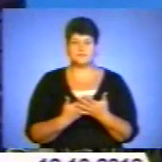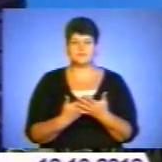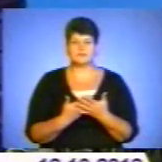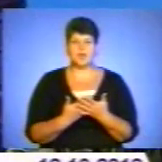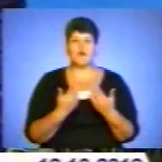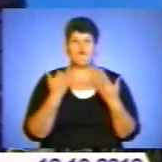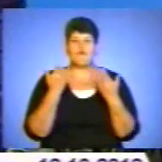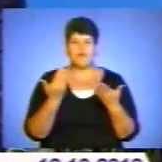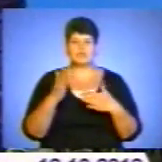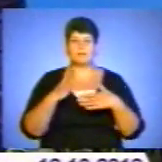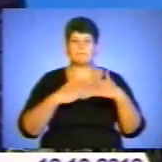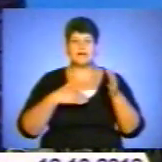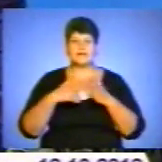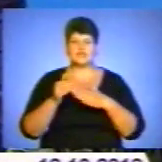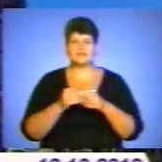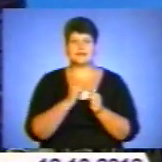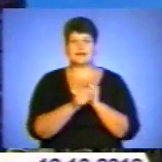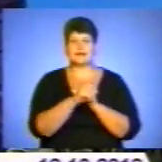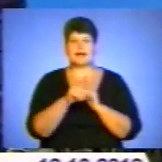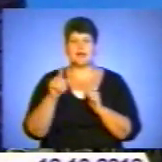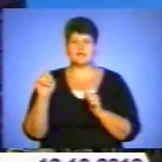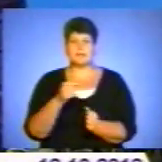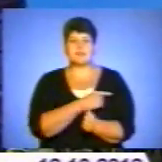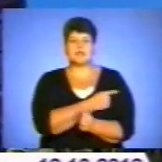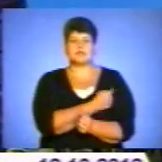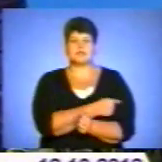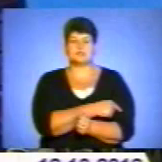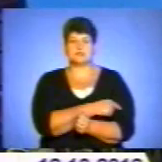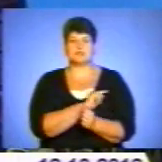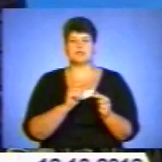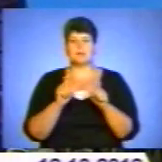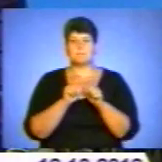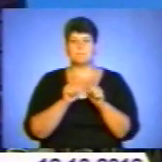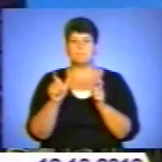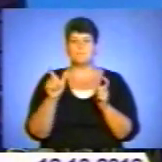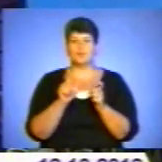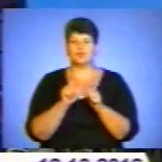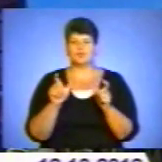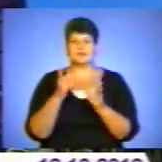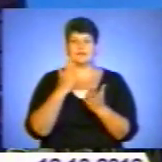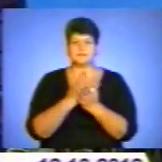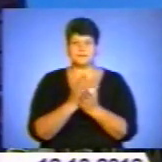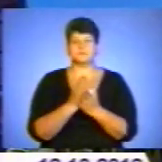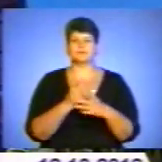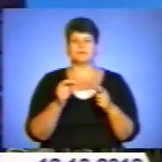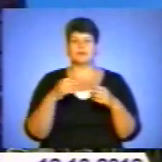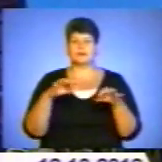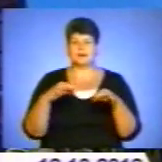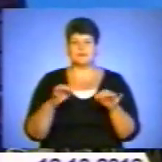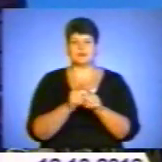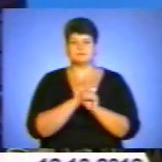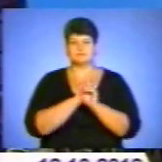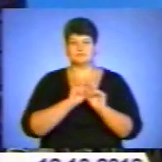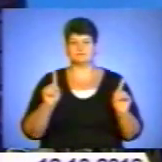ваше, практично кожен медицинський пункт на території області буде мати транспорт, це безпрецедентне